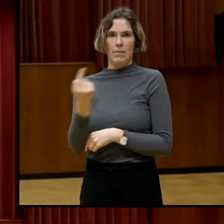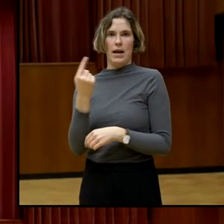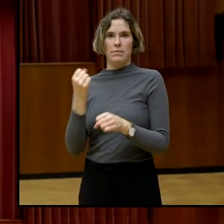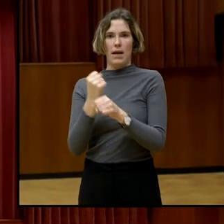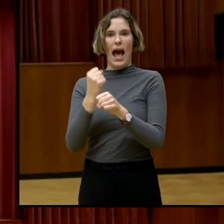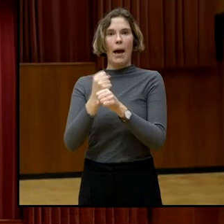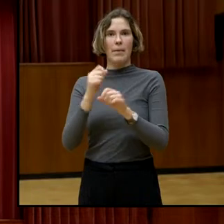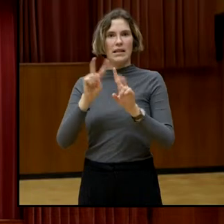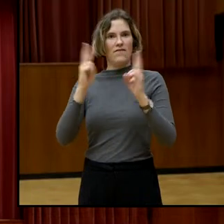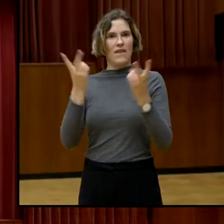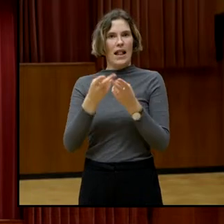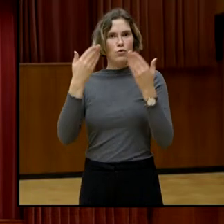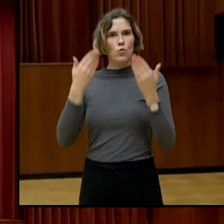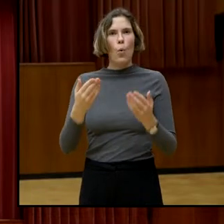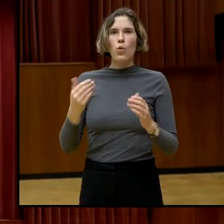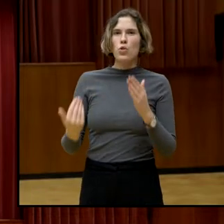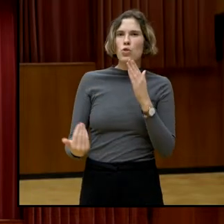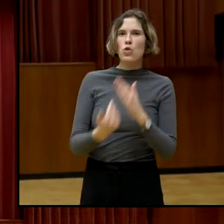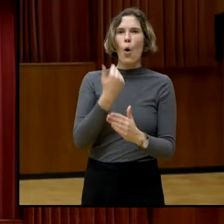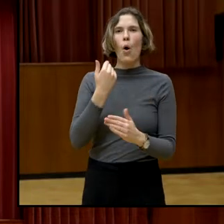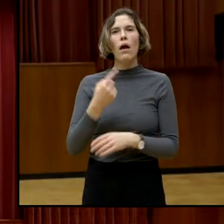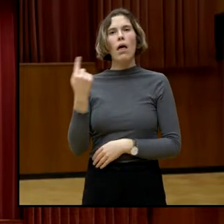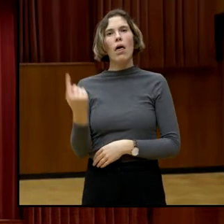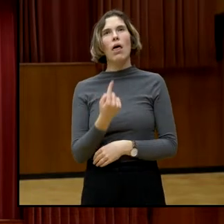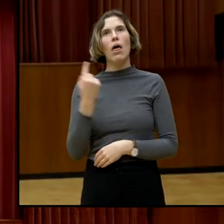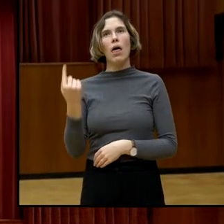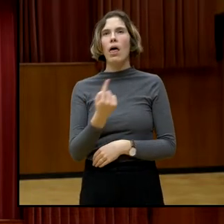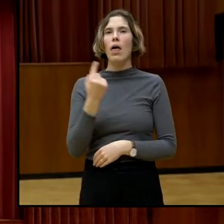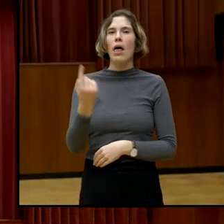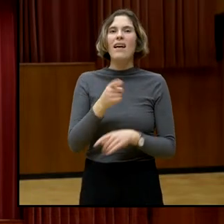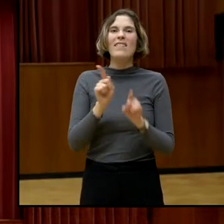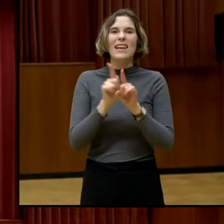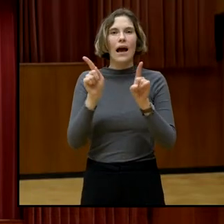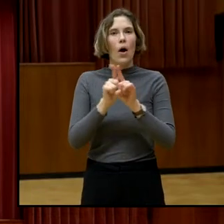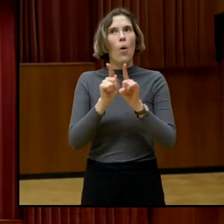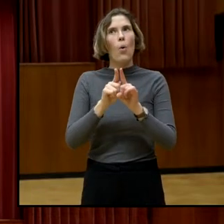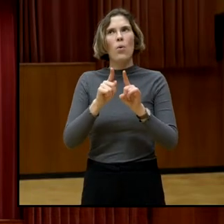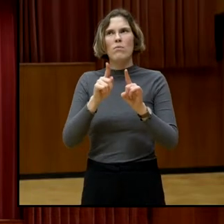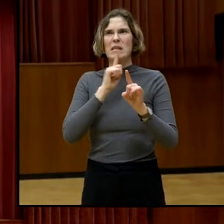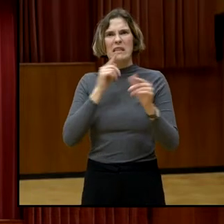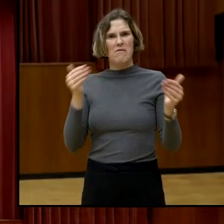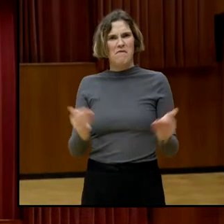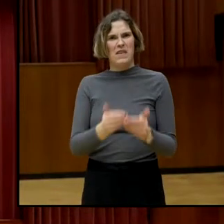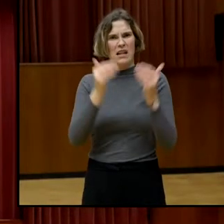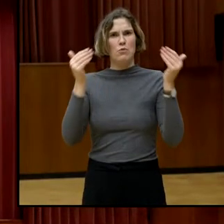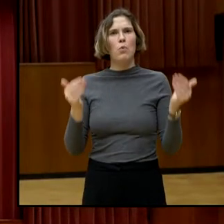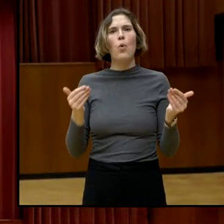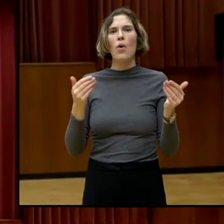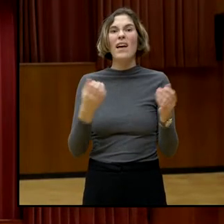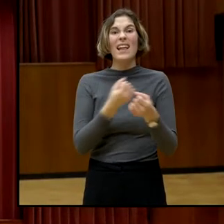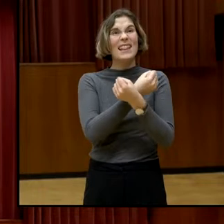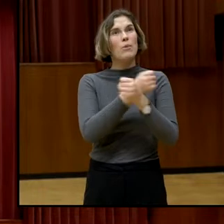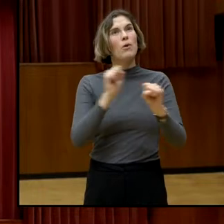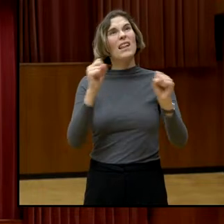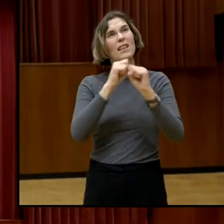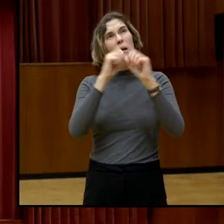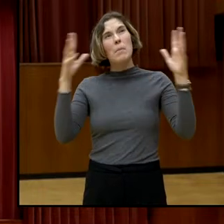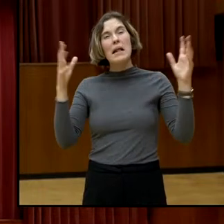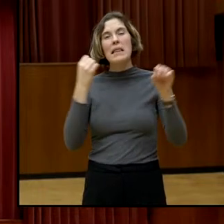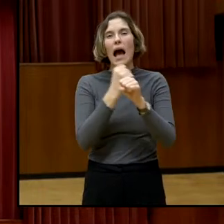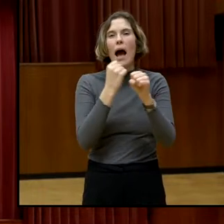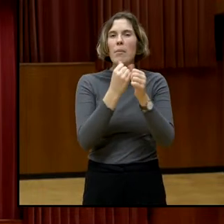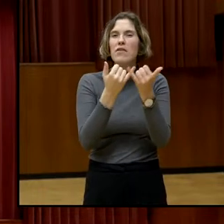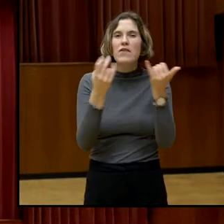Arbeitswelt ja irgendwie doch auch im Widerspruch zu einer, einem demokratischen Verständnis von Arbeit steht.